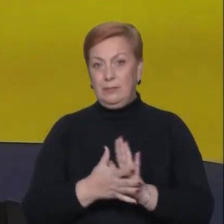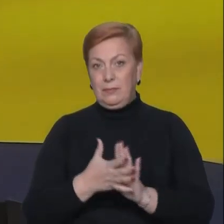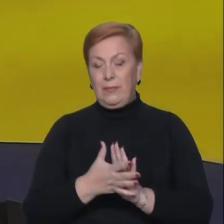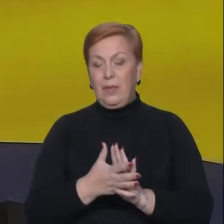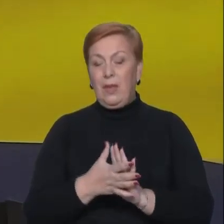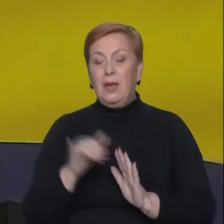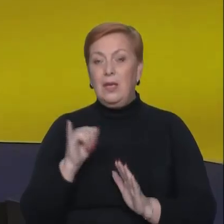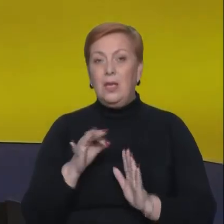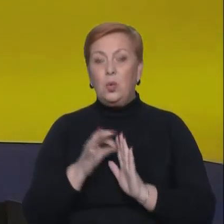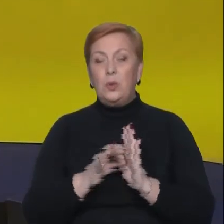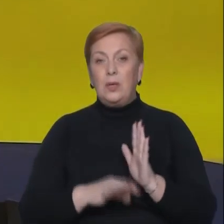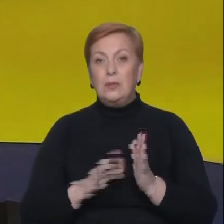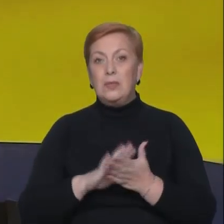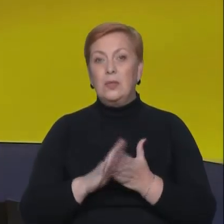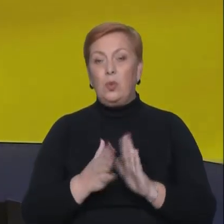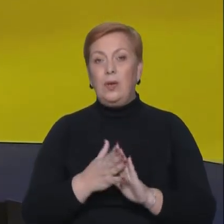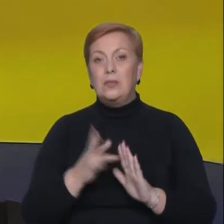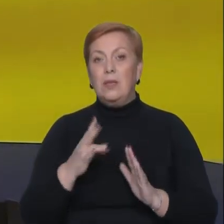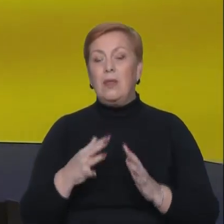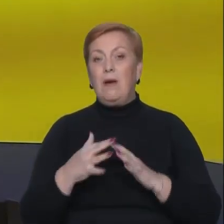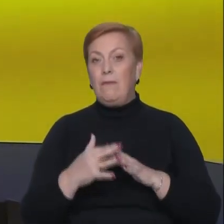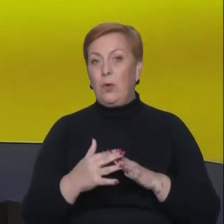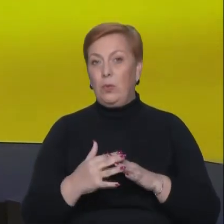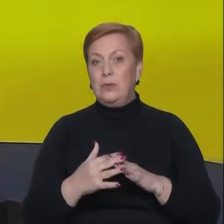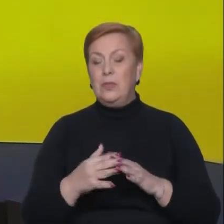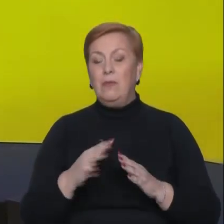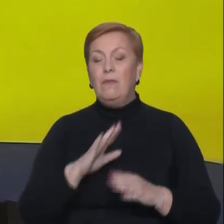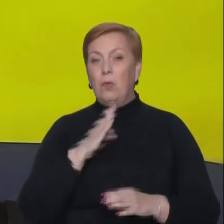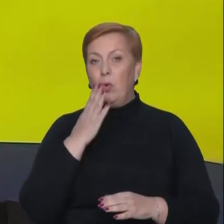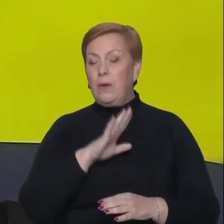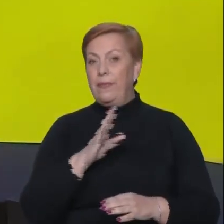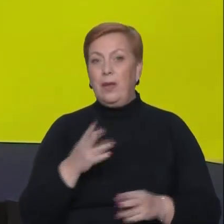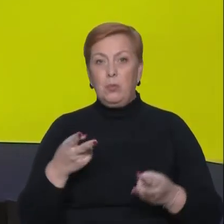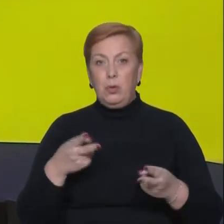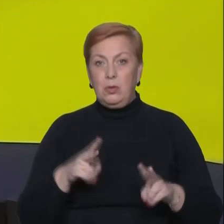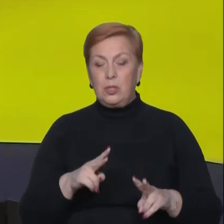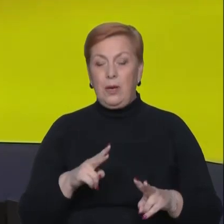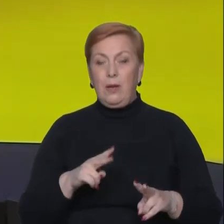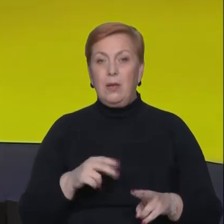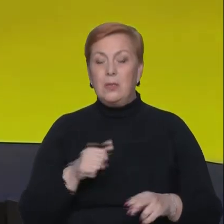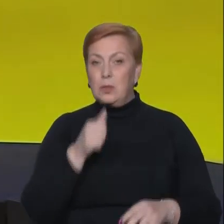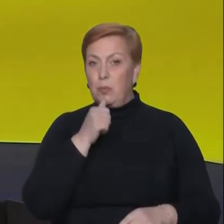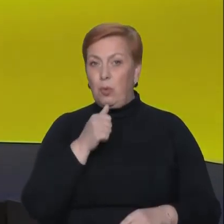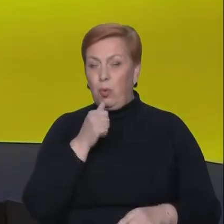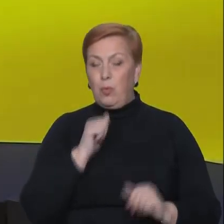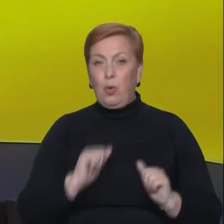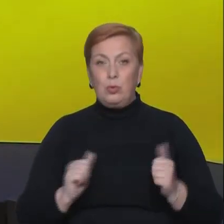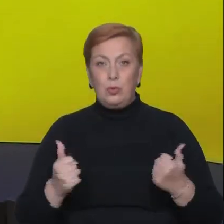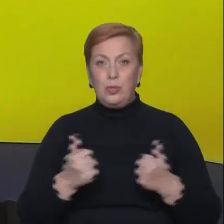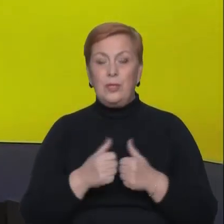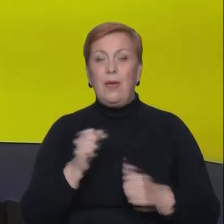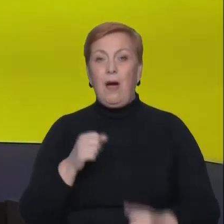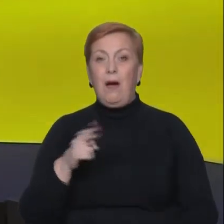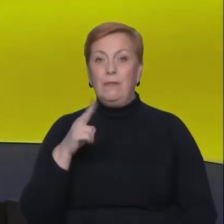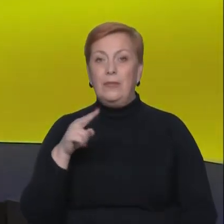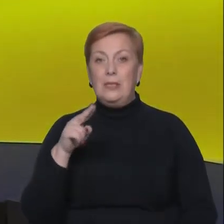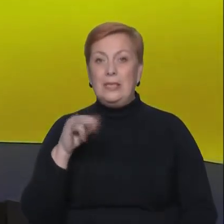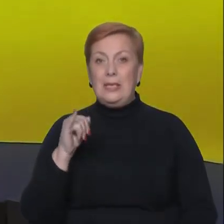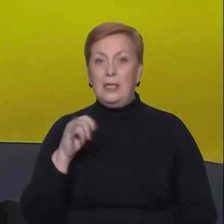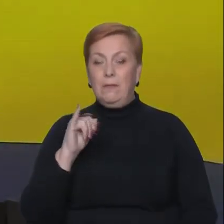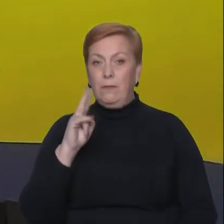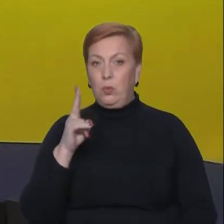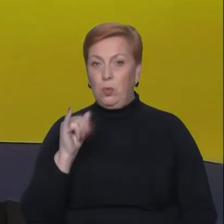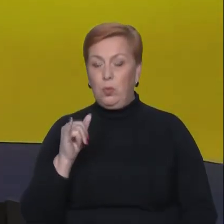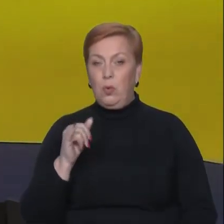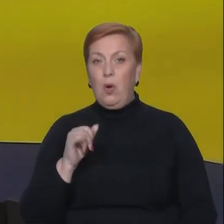І одразу до ситуації на фронті. Ворог не полишає спробу точити Авдіївку. Оборонці України тут тримають